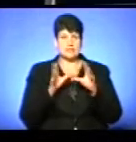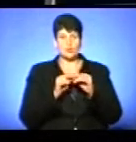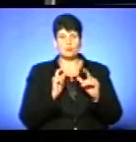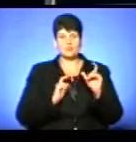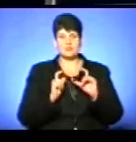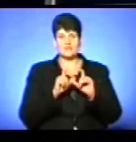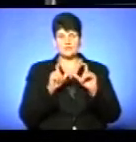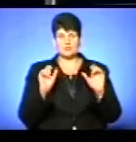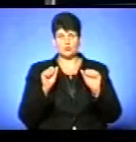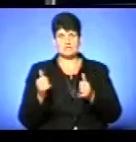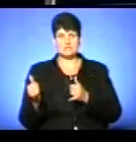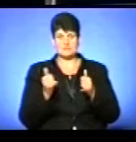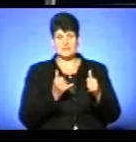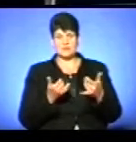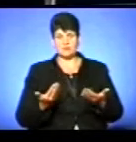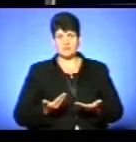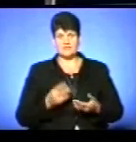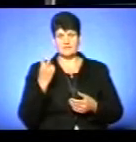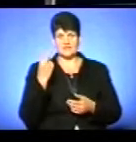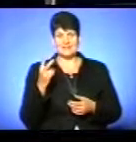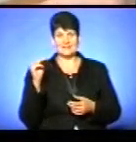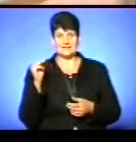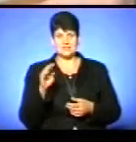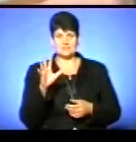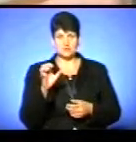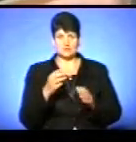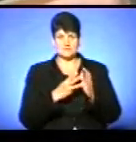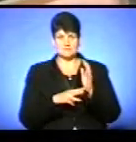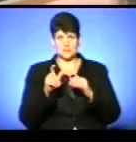забезпечити проживанням 2580 осіб.